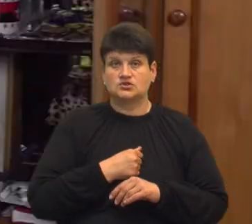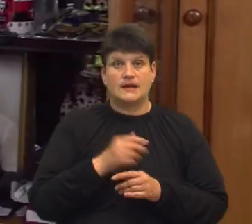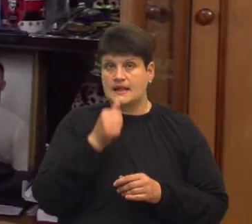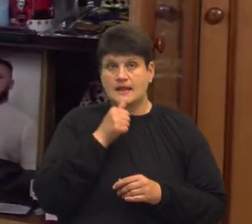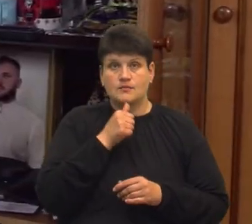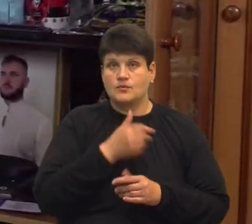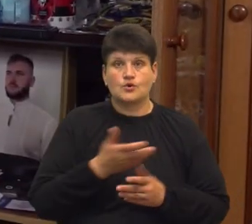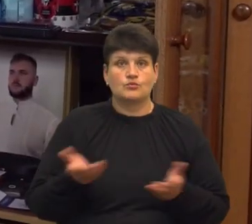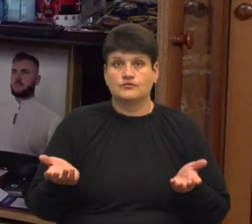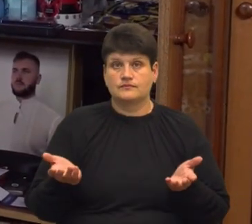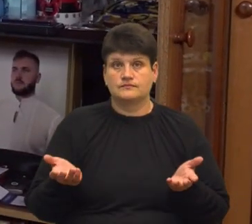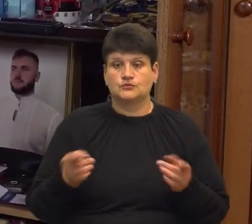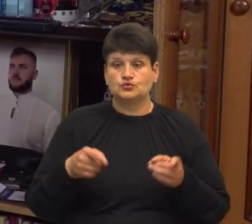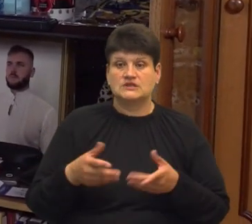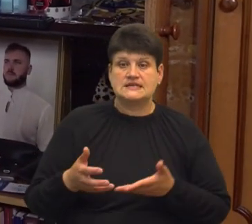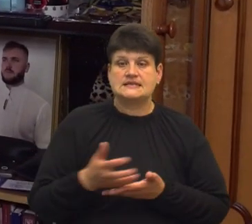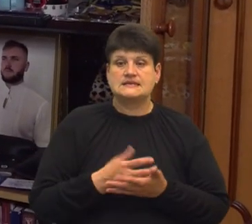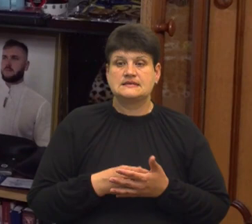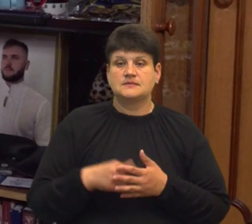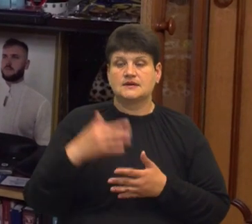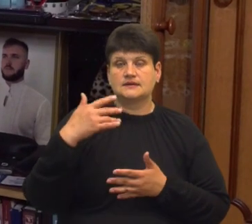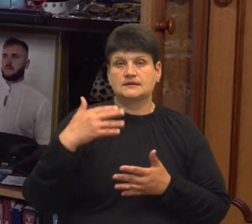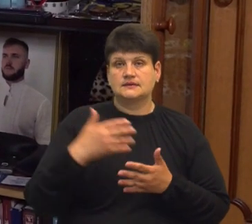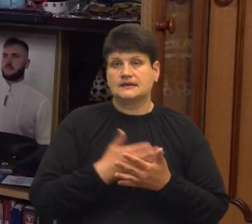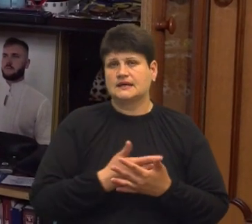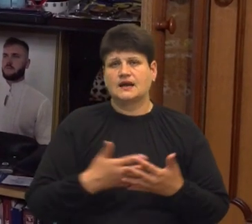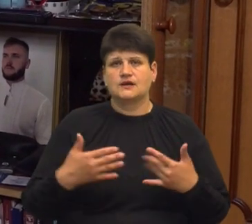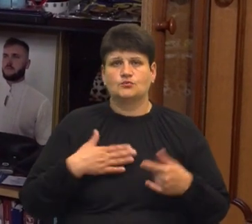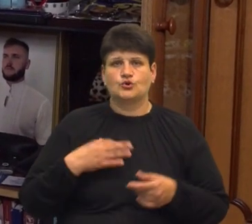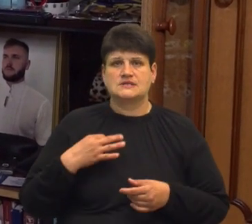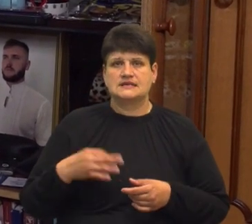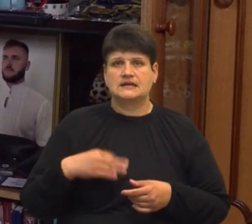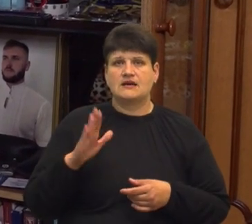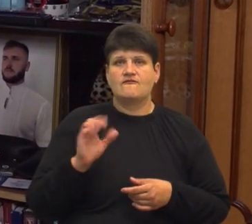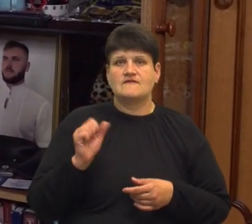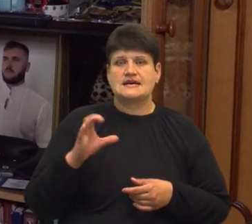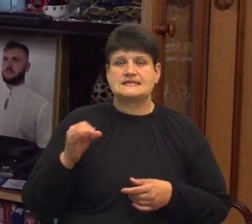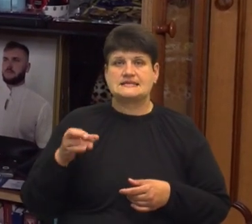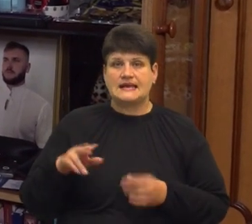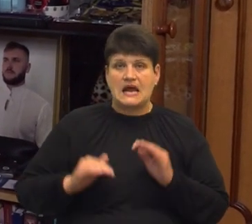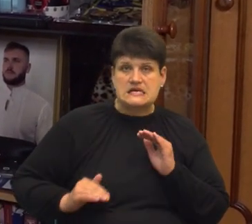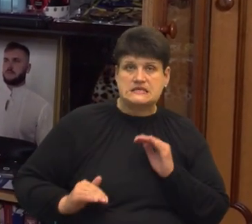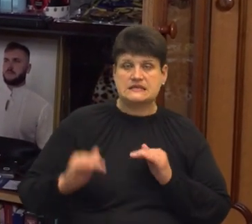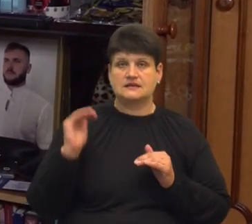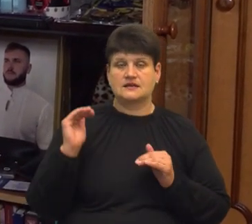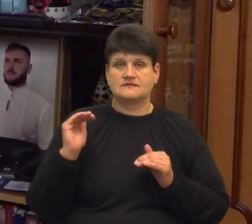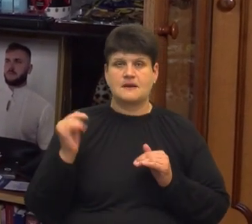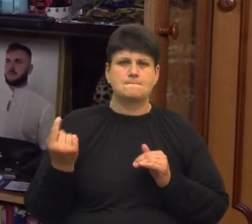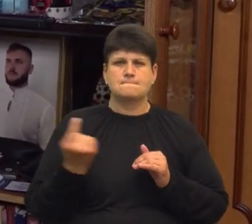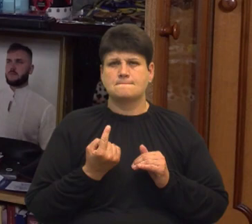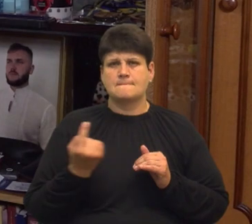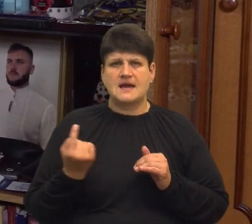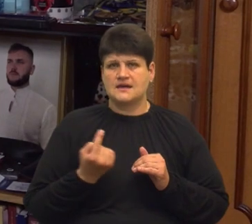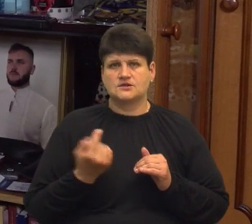Тут зібрані речі мого сина Василя з дитинства. Саме перша є його